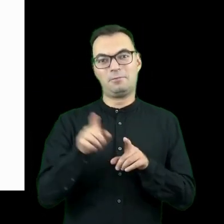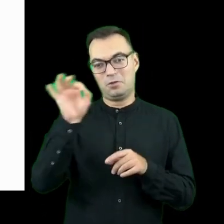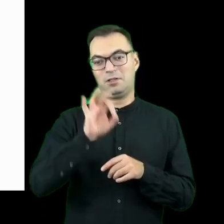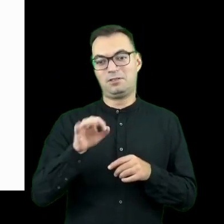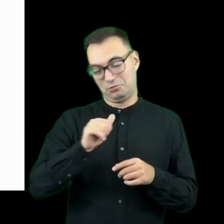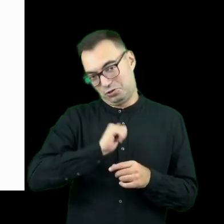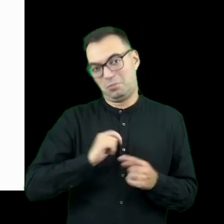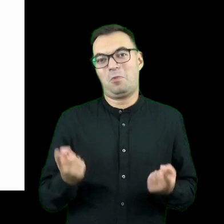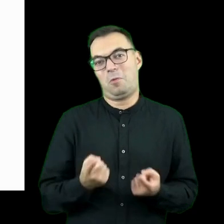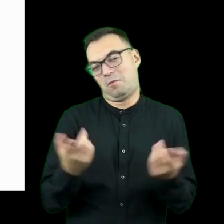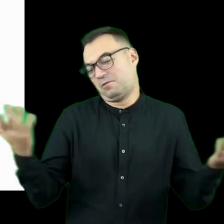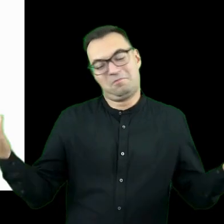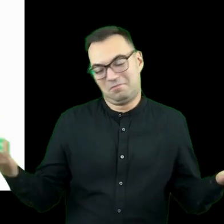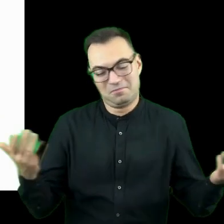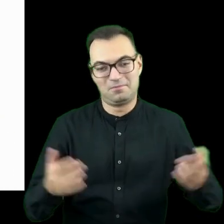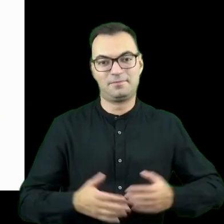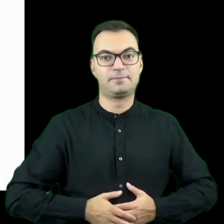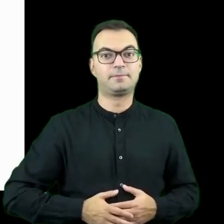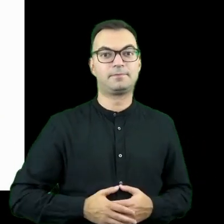promowanie swojego miejsca.